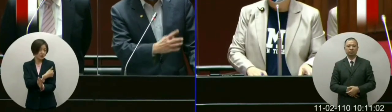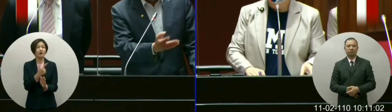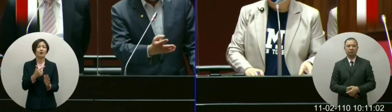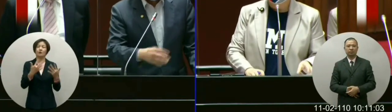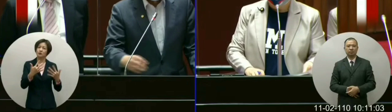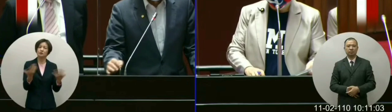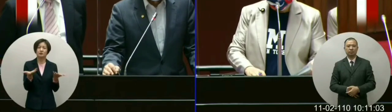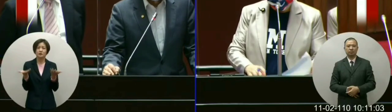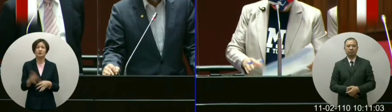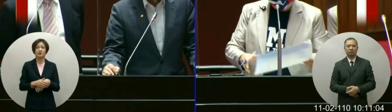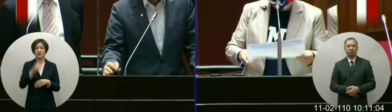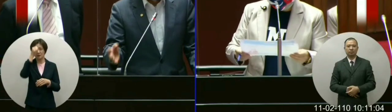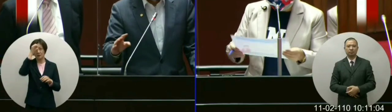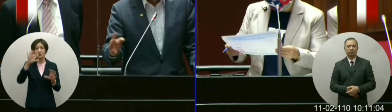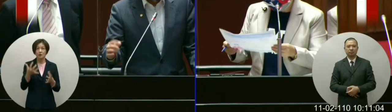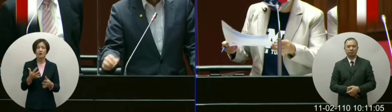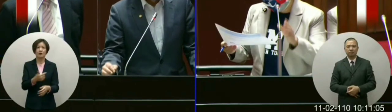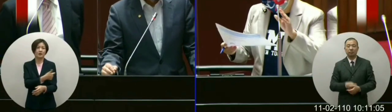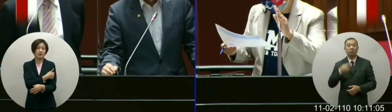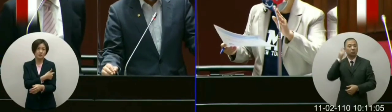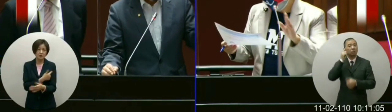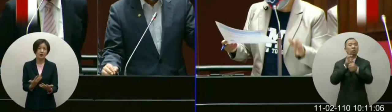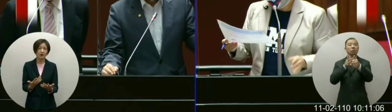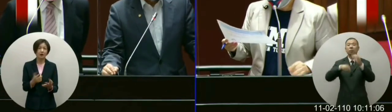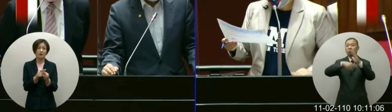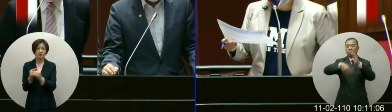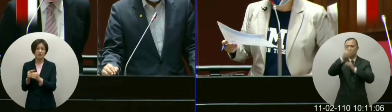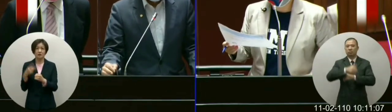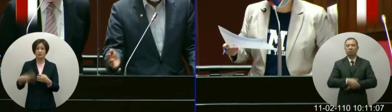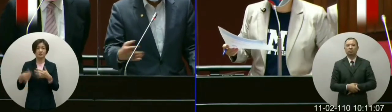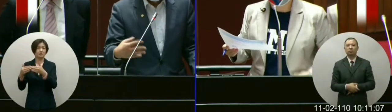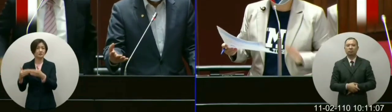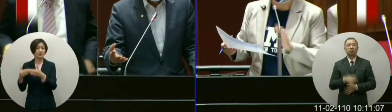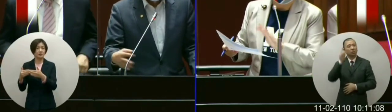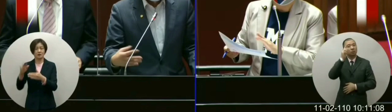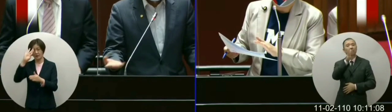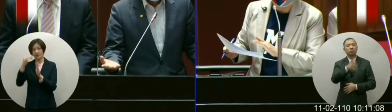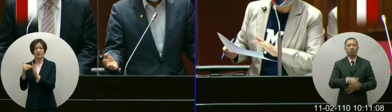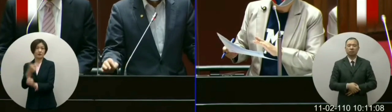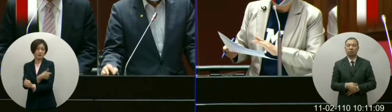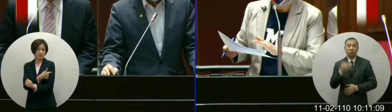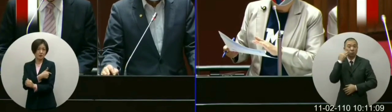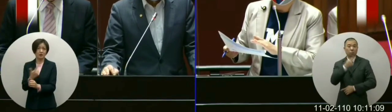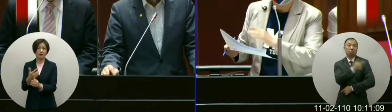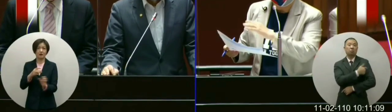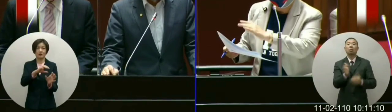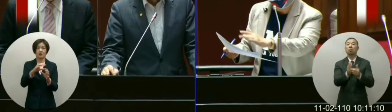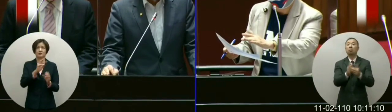印度他有几株疫苗所以本习要请教院长中国有几个疫本习要请教已经打的人那